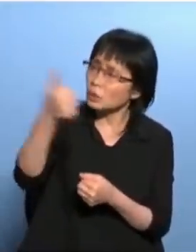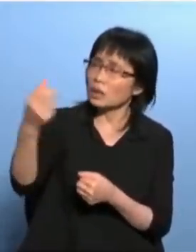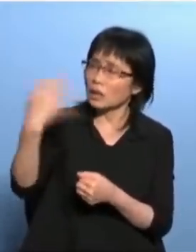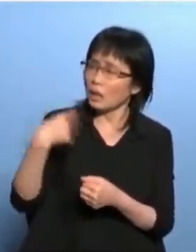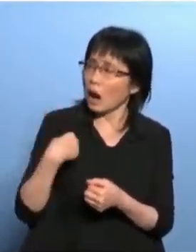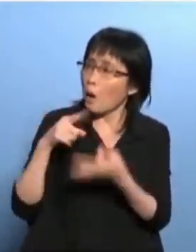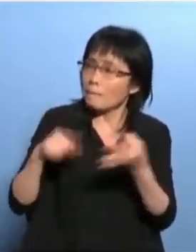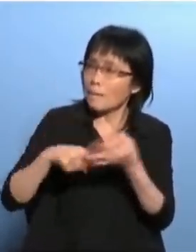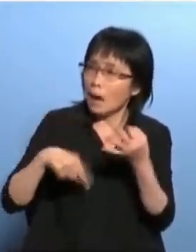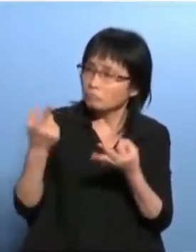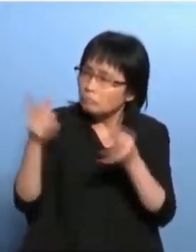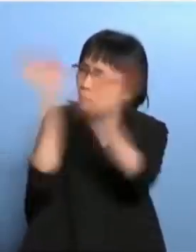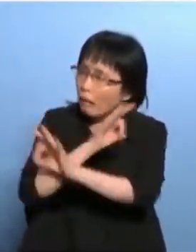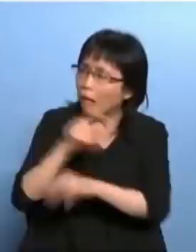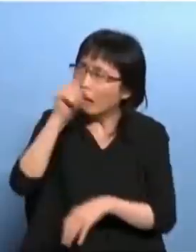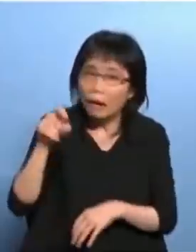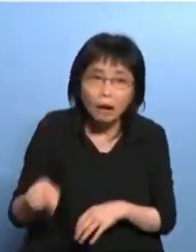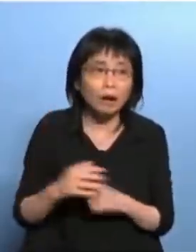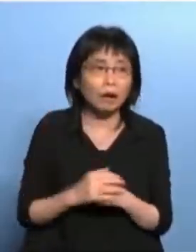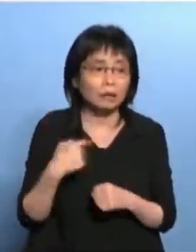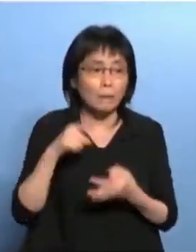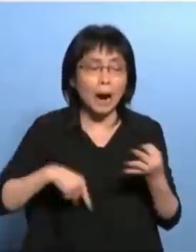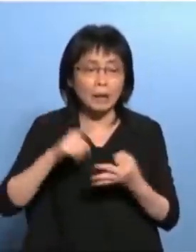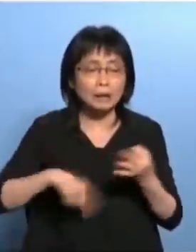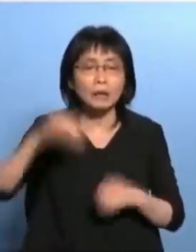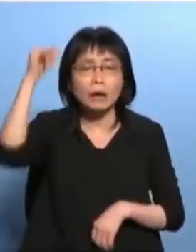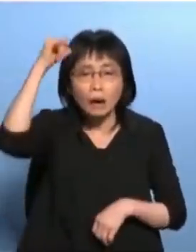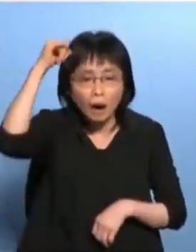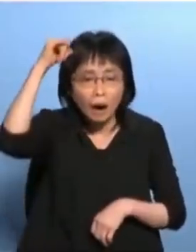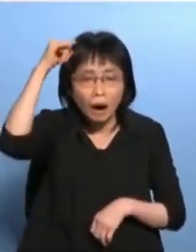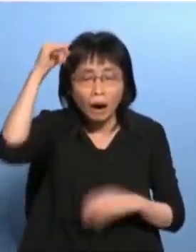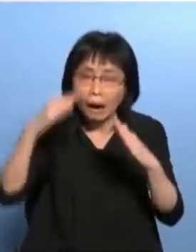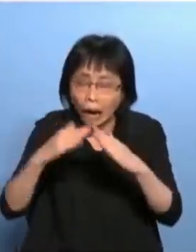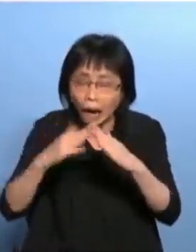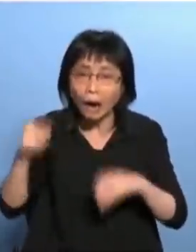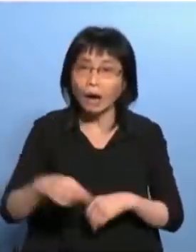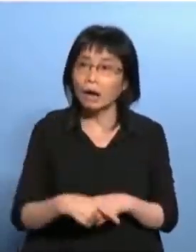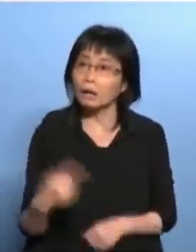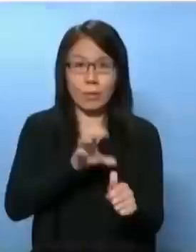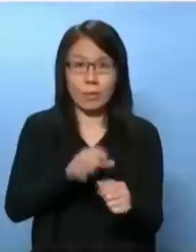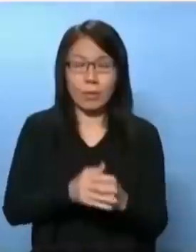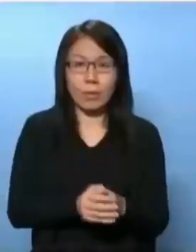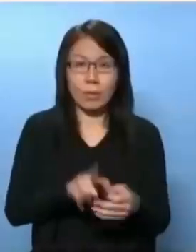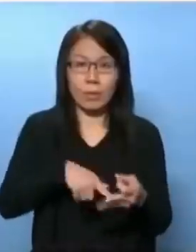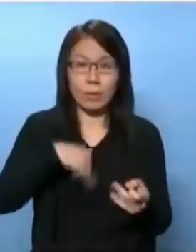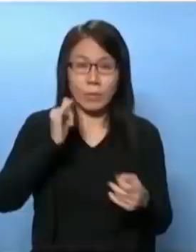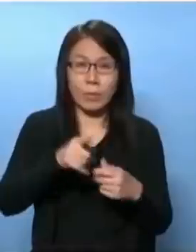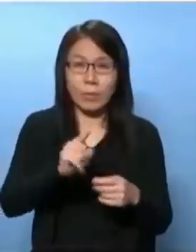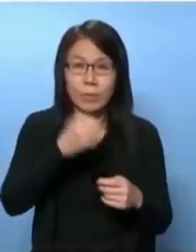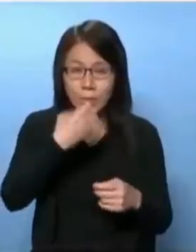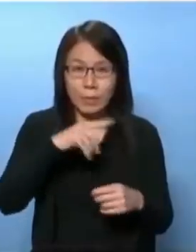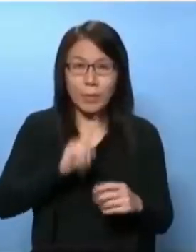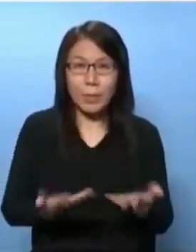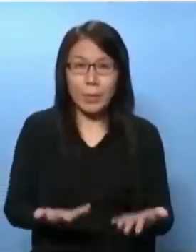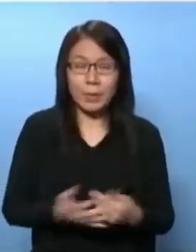我就没有郭榮鏗那么帥我叫郭家琪郭我最后警告你你警告我我是郭家琪你警告我什么